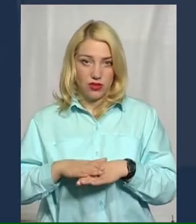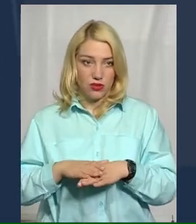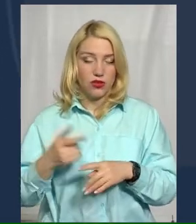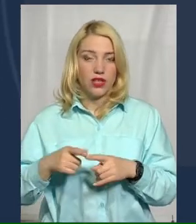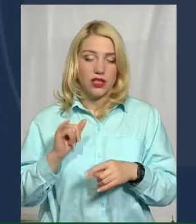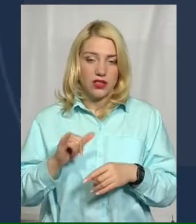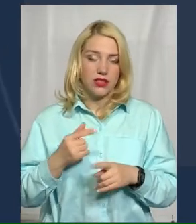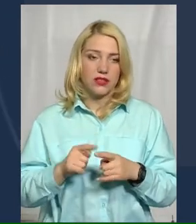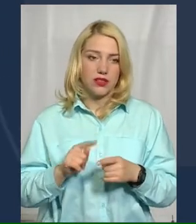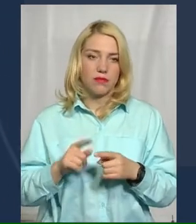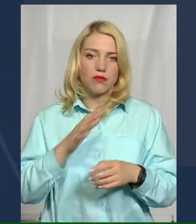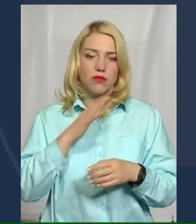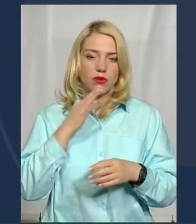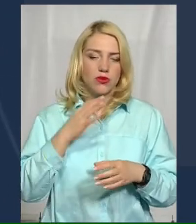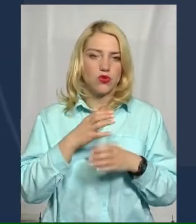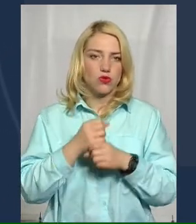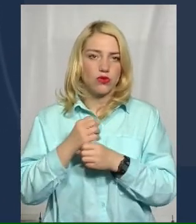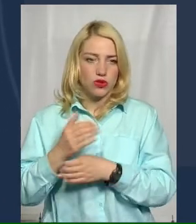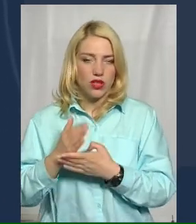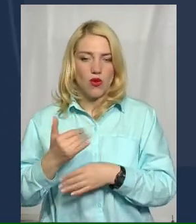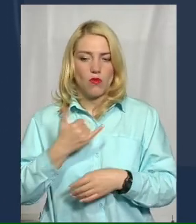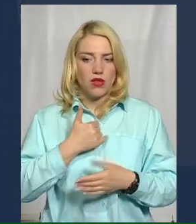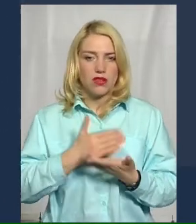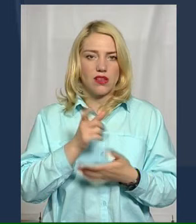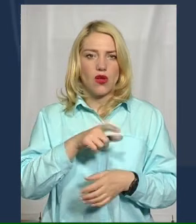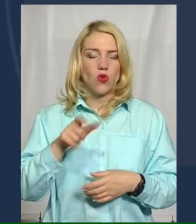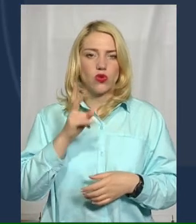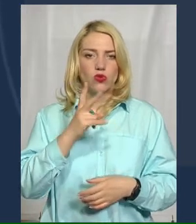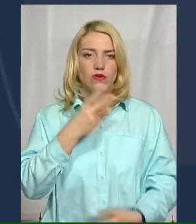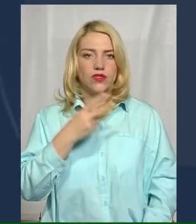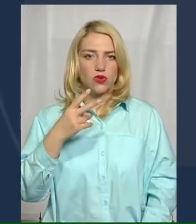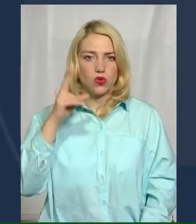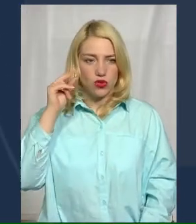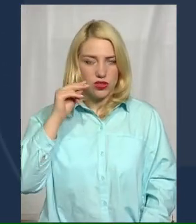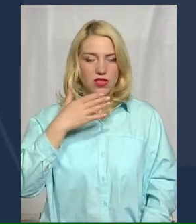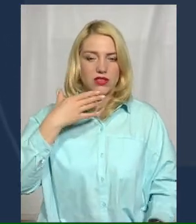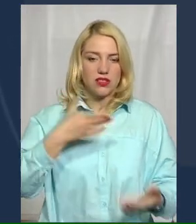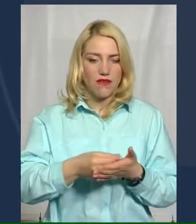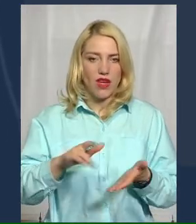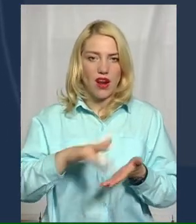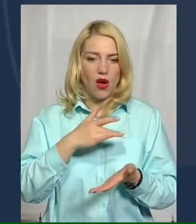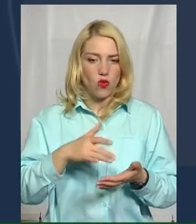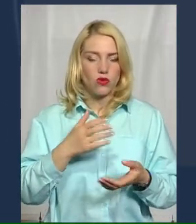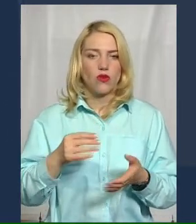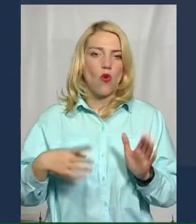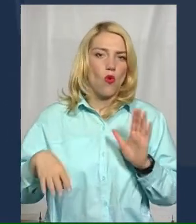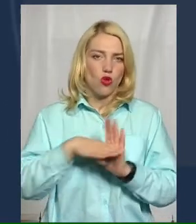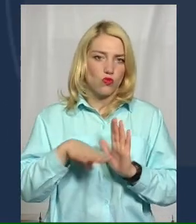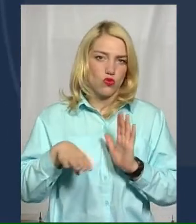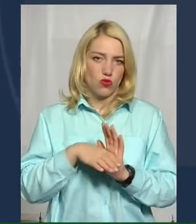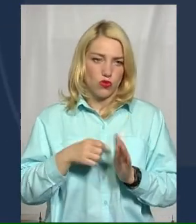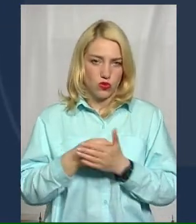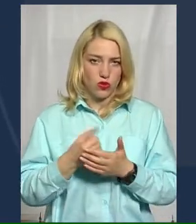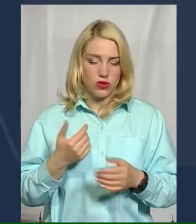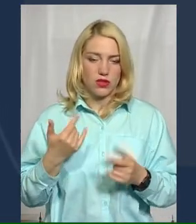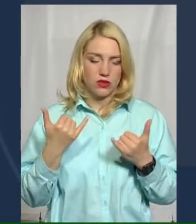досвідати бойові скорочення. В мене ще є люди, до 20 років числа за свій рахунок, до тузку. Прийдемо скоротити 50%